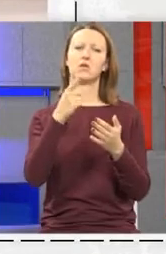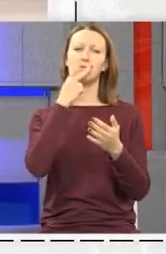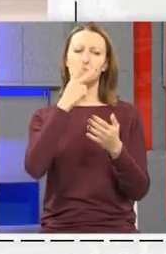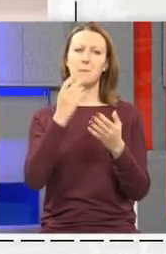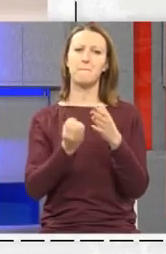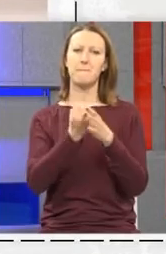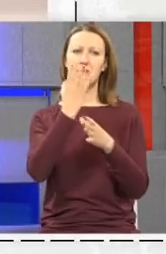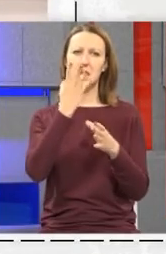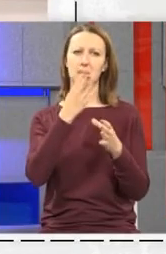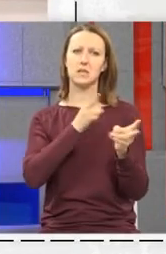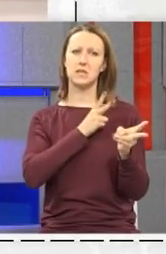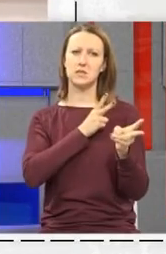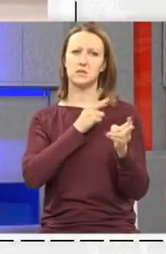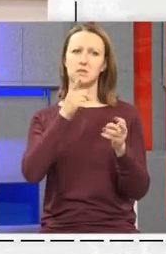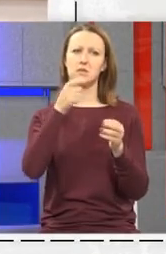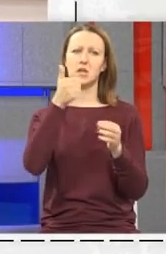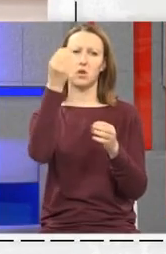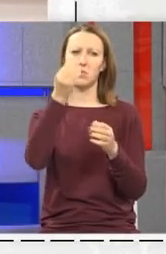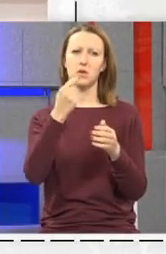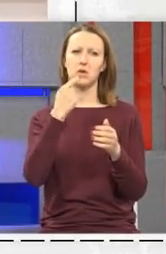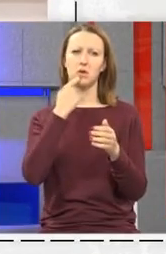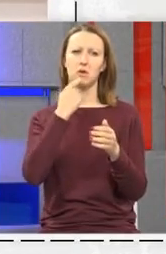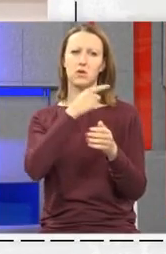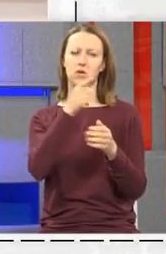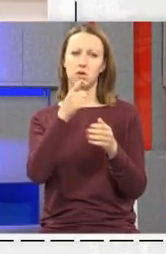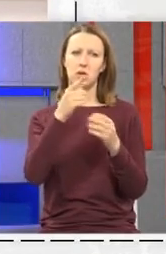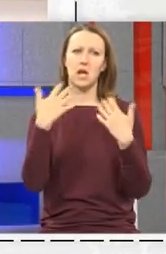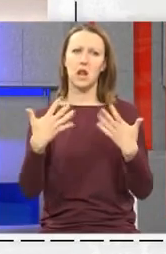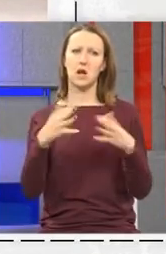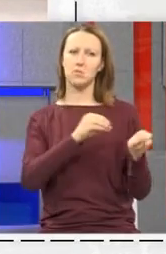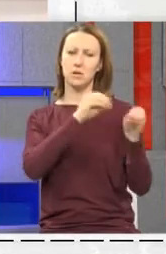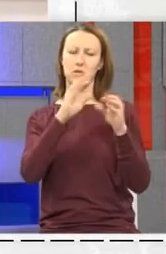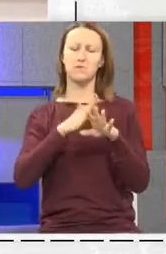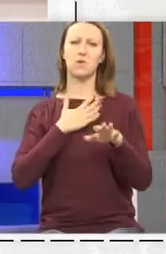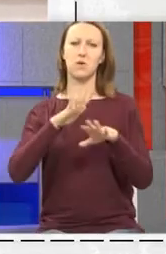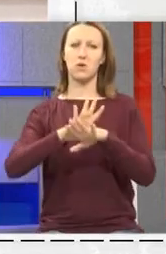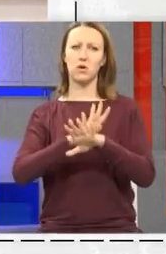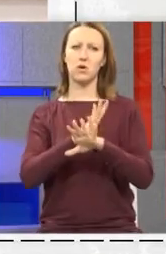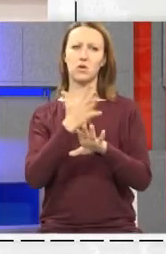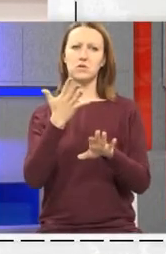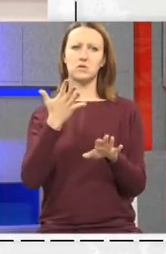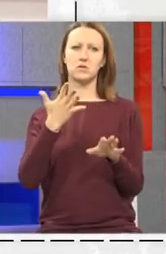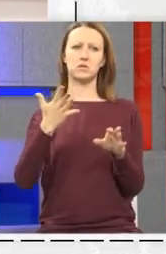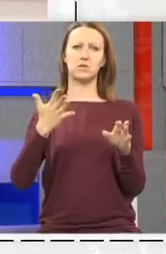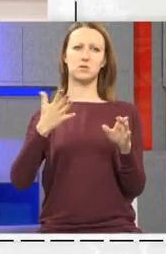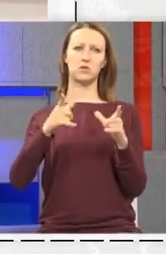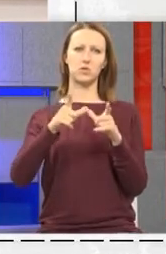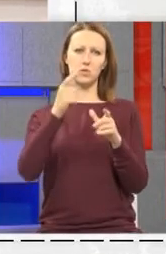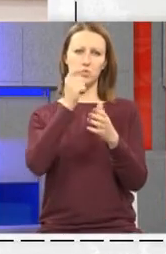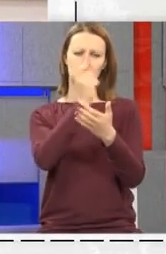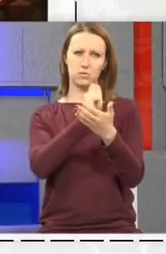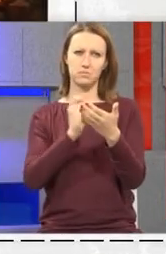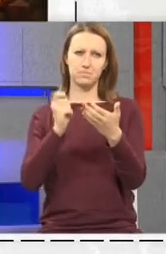prirodan i vrlo instinktivan Mario je jedan umjetnik koji sa jednom izuzetnom lakoćom Prenosi svoje osjećaje u